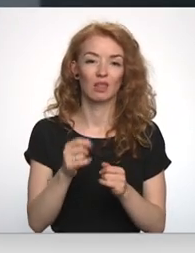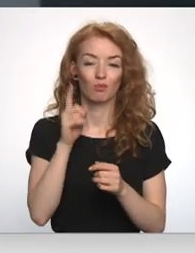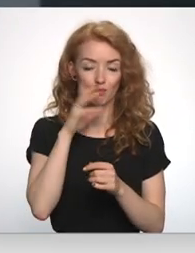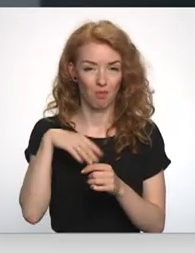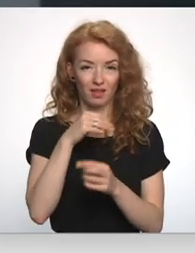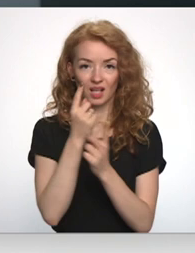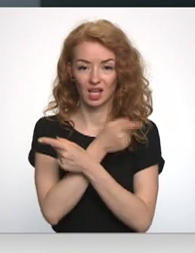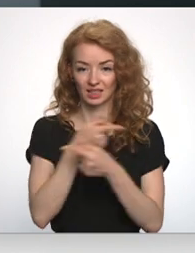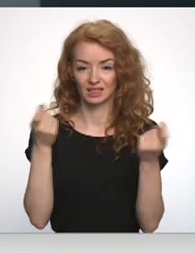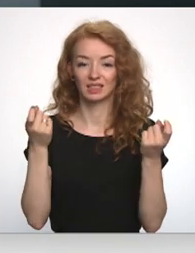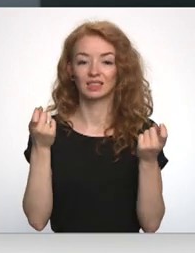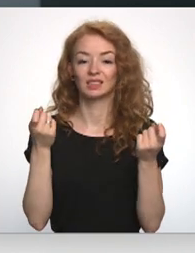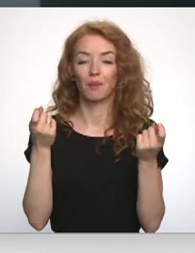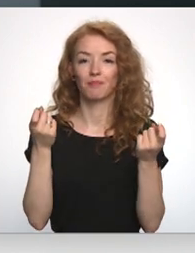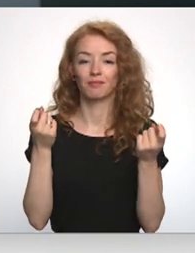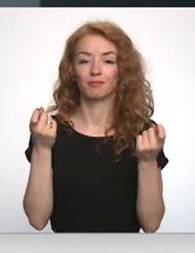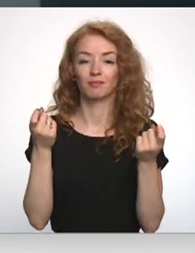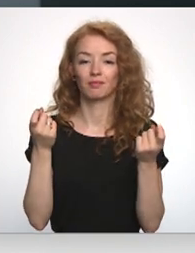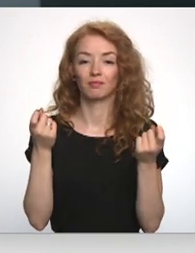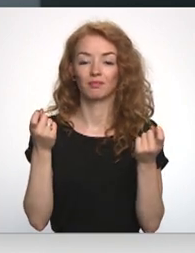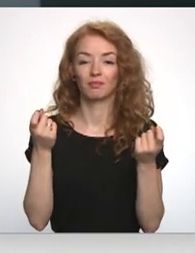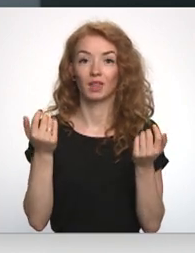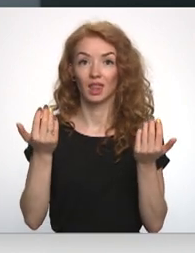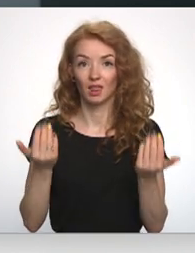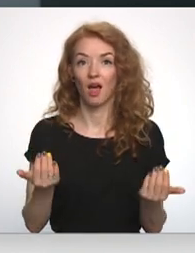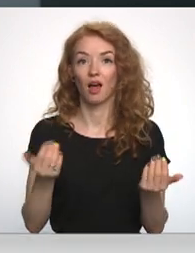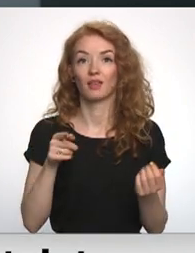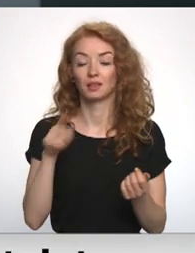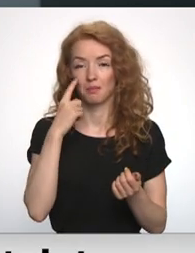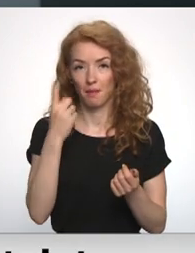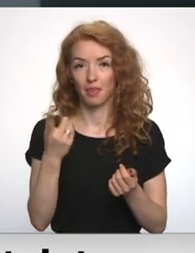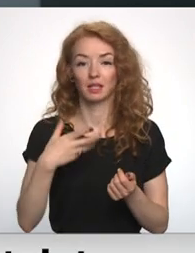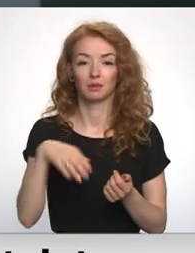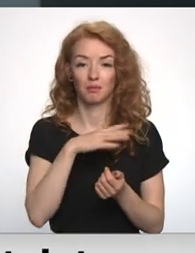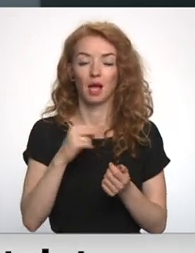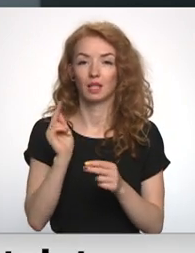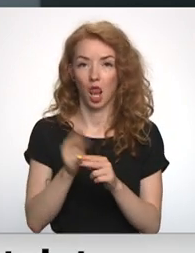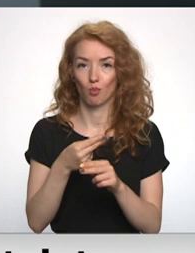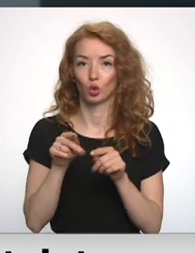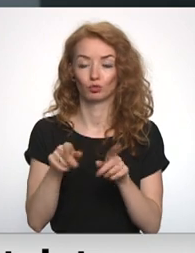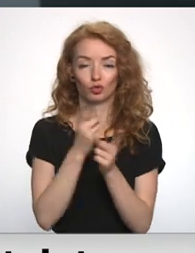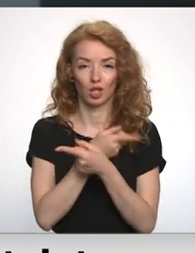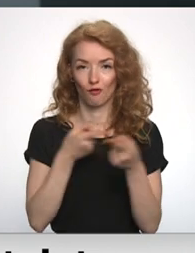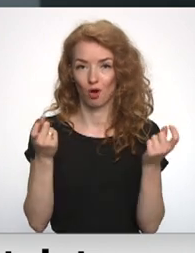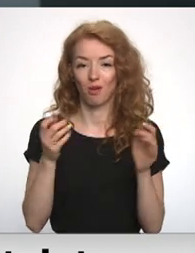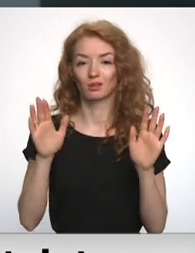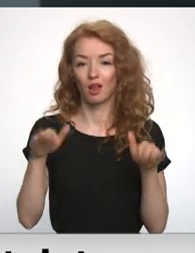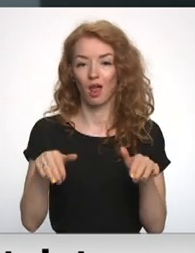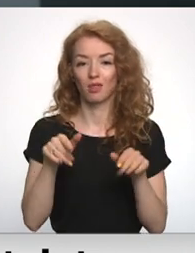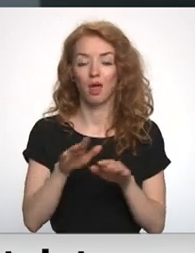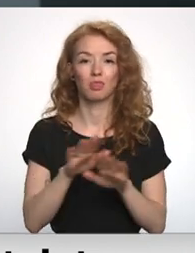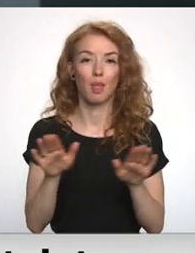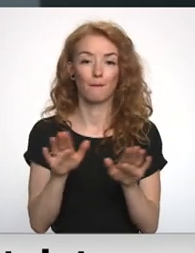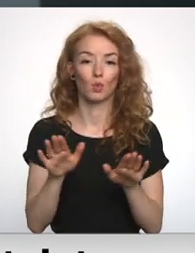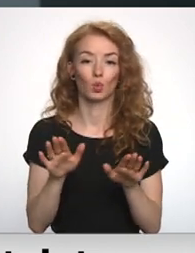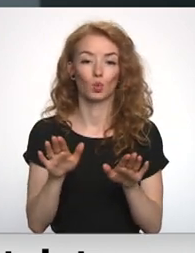Mēs atzīstam to, ka tagad, kad tas ir pamanīts, mēs izlabosim šo informāciju, lai tā nebūtu